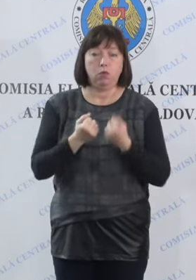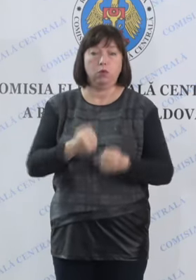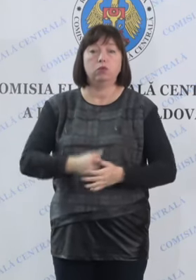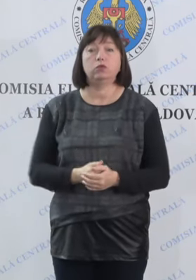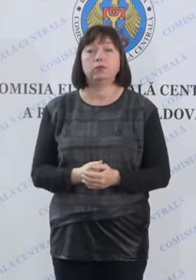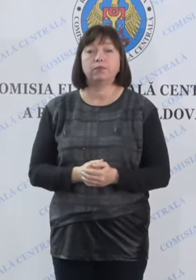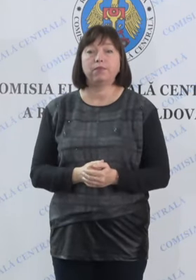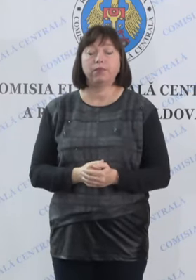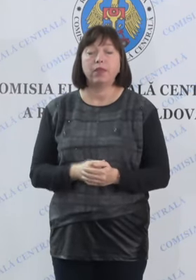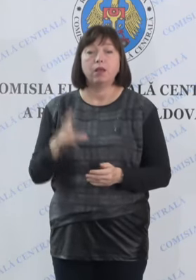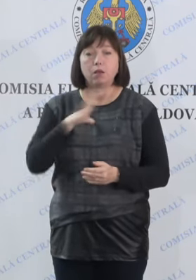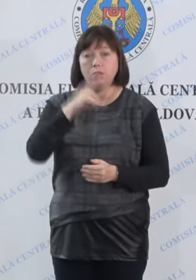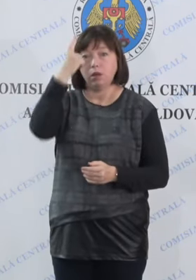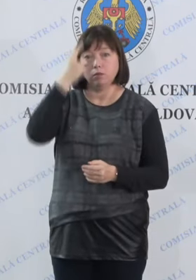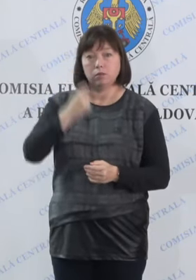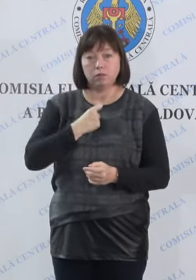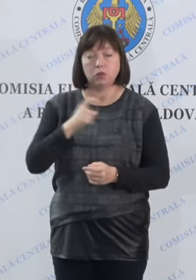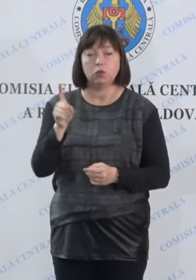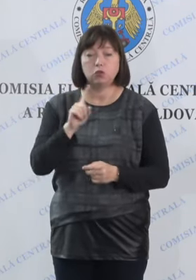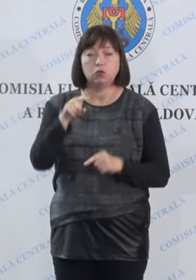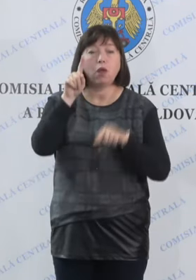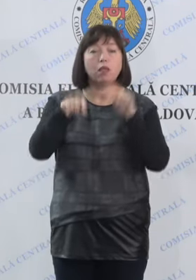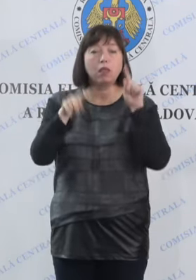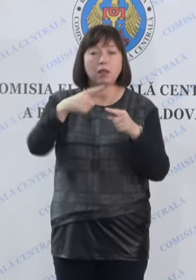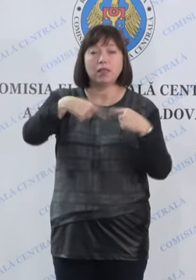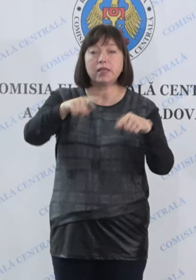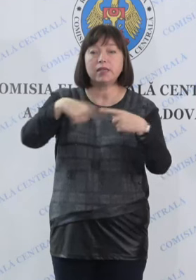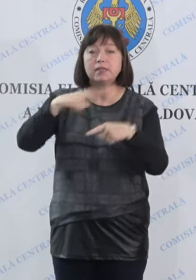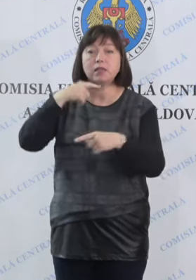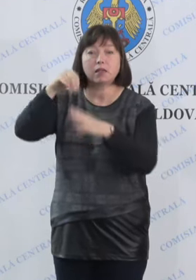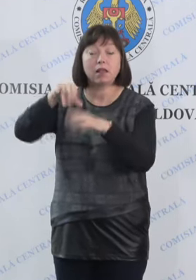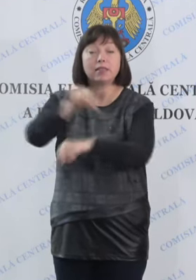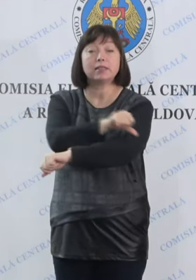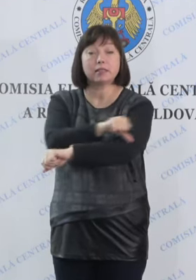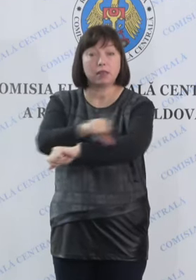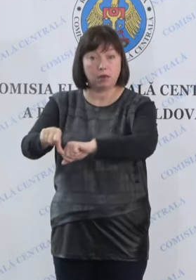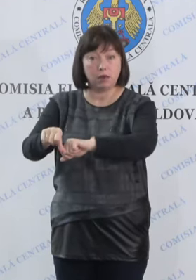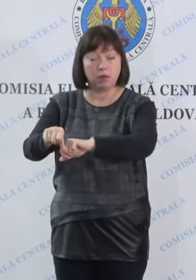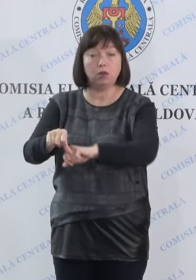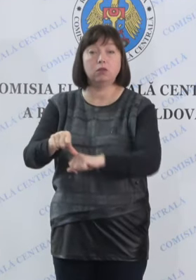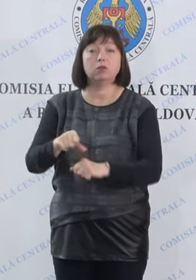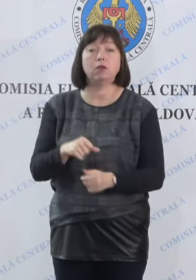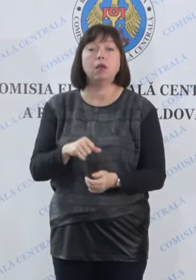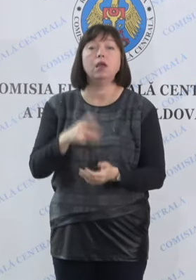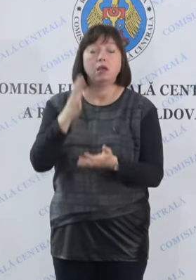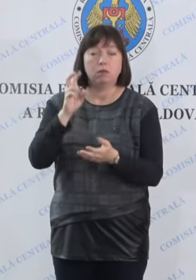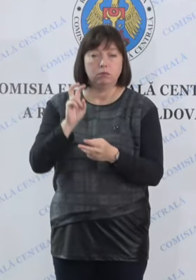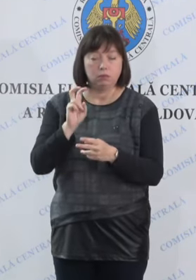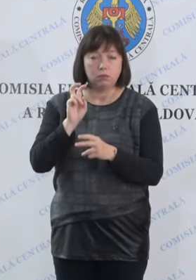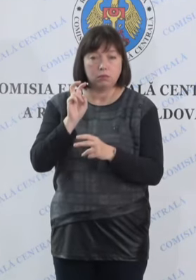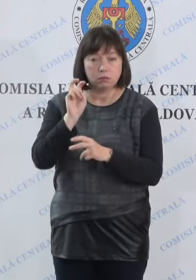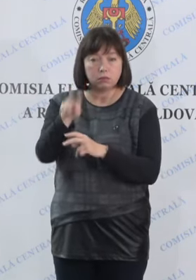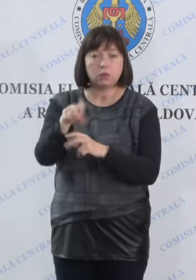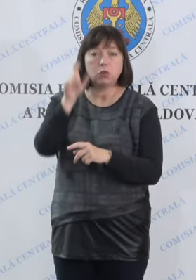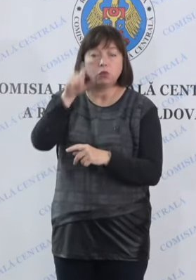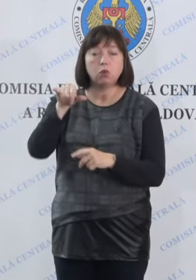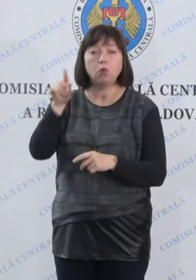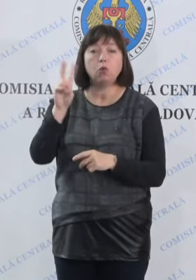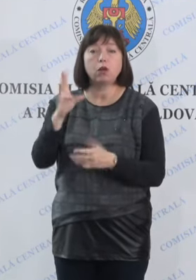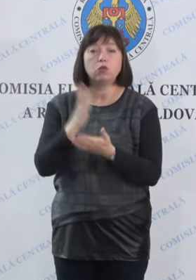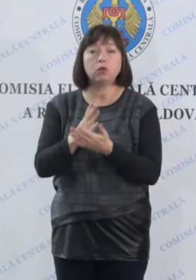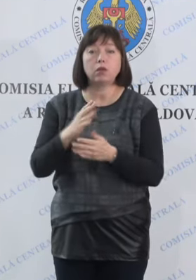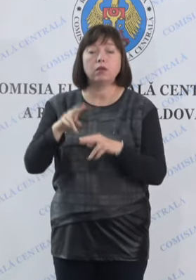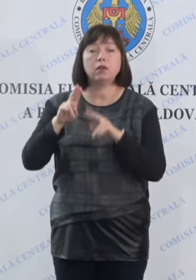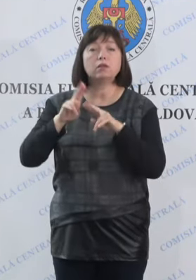Am fost sesizați că în unele secții de votare din străinătate sunt prezente persoane ce dețin